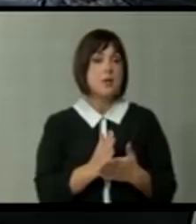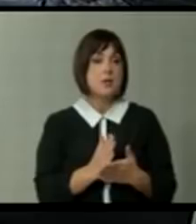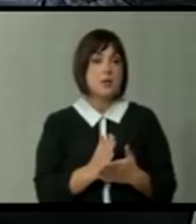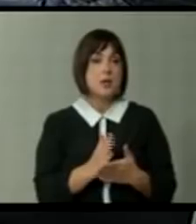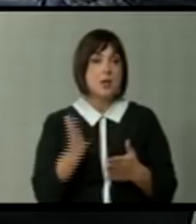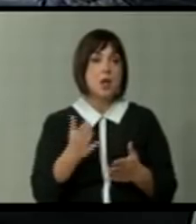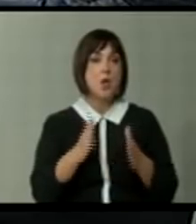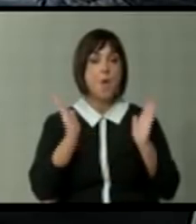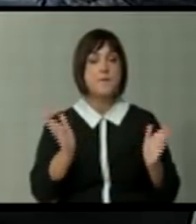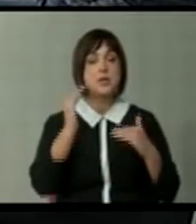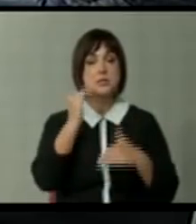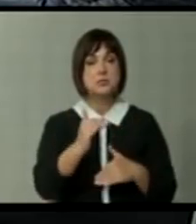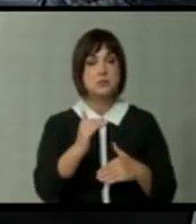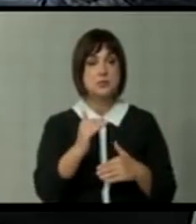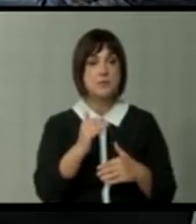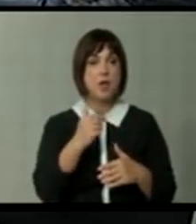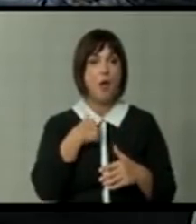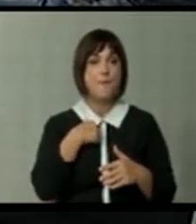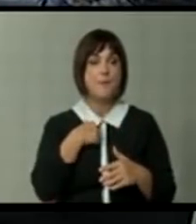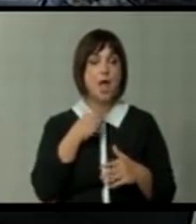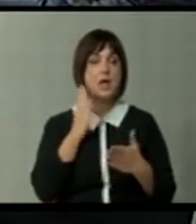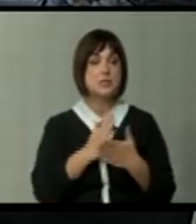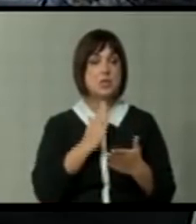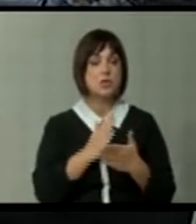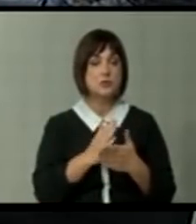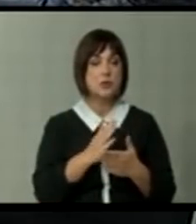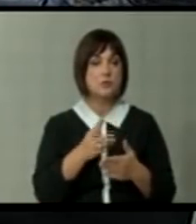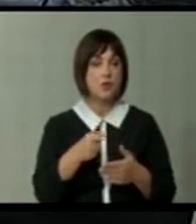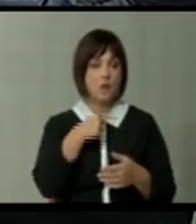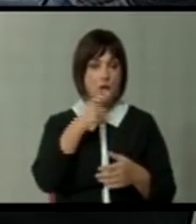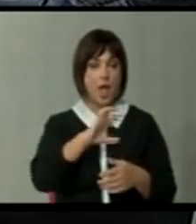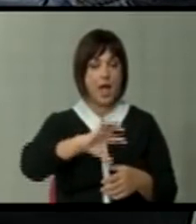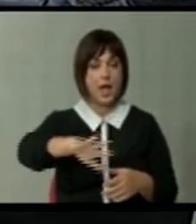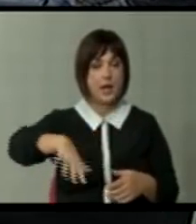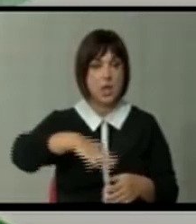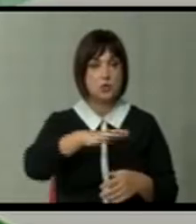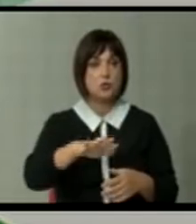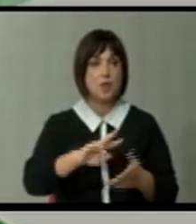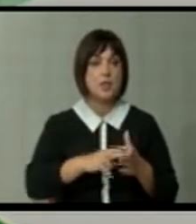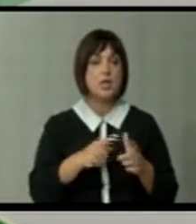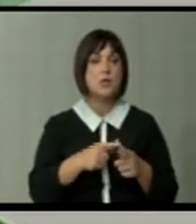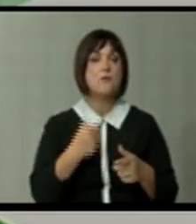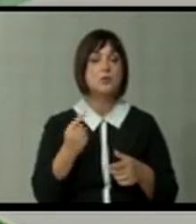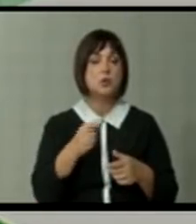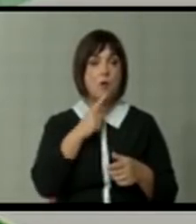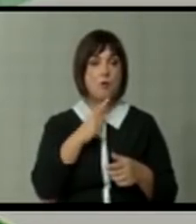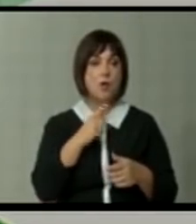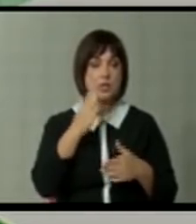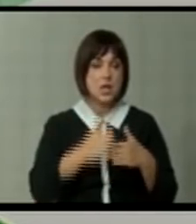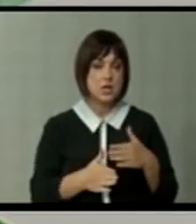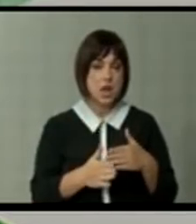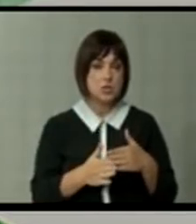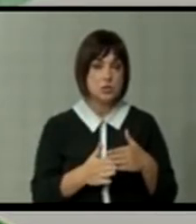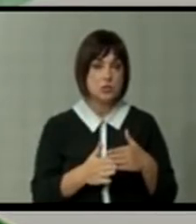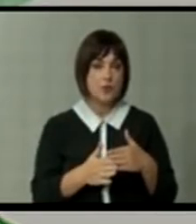Као принцип, во право ја билјани, као принцип секоја старавотка регионална или билатерална мегјудржави на крајот на